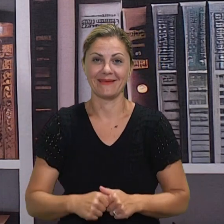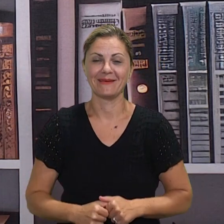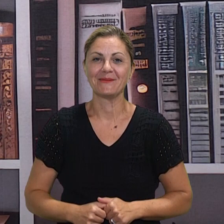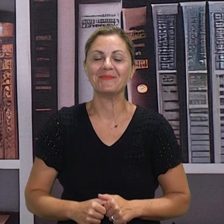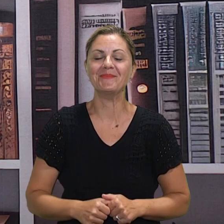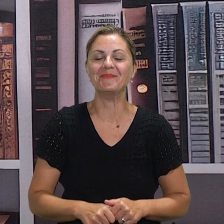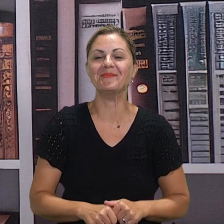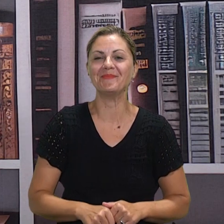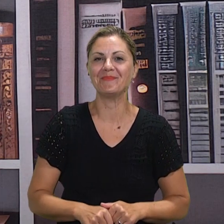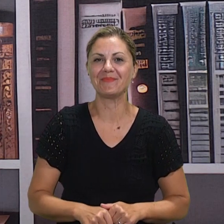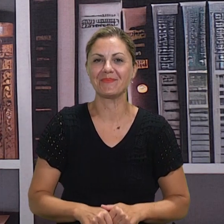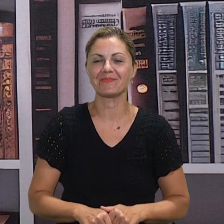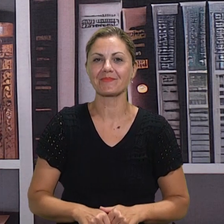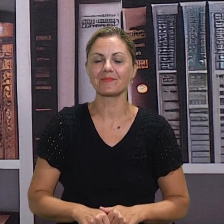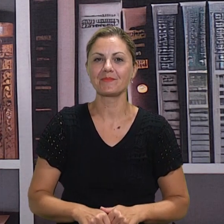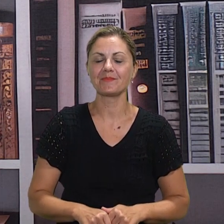dramskom izričaju.